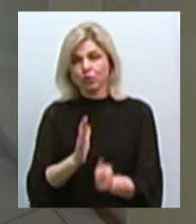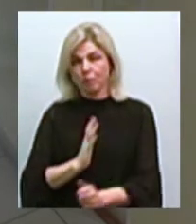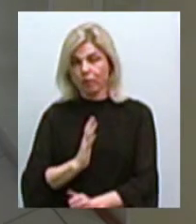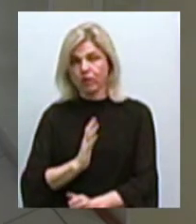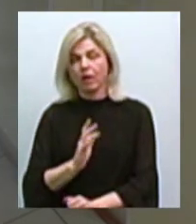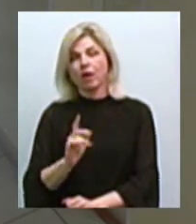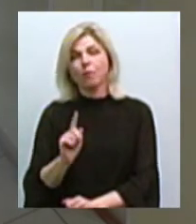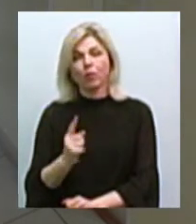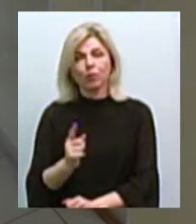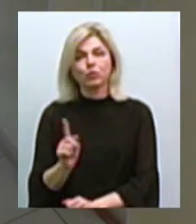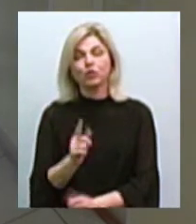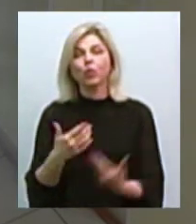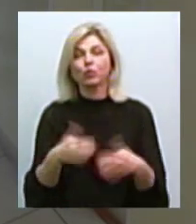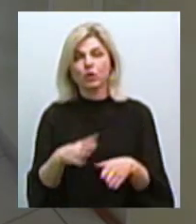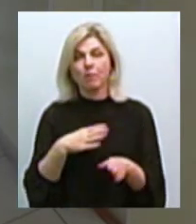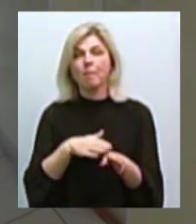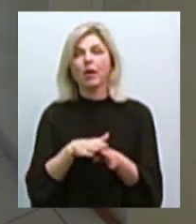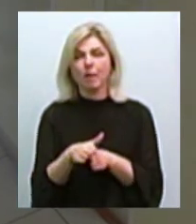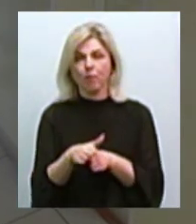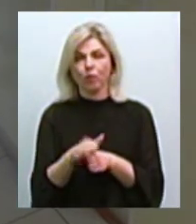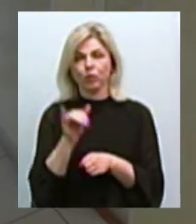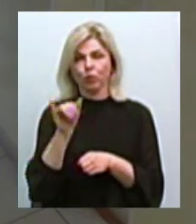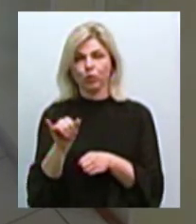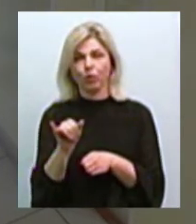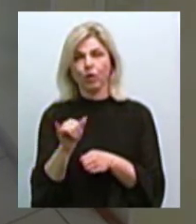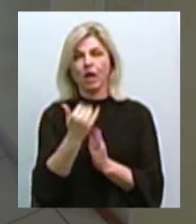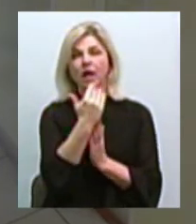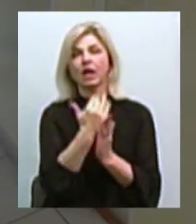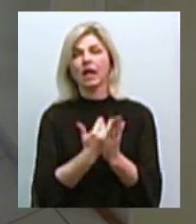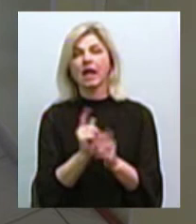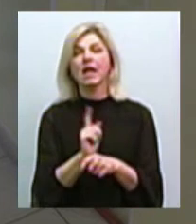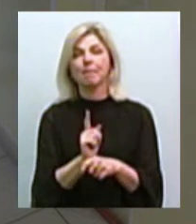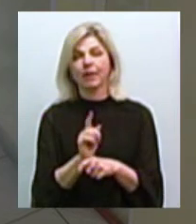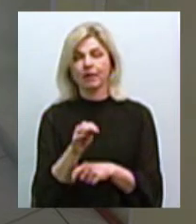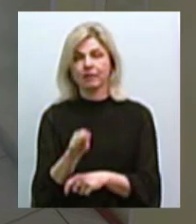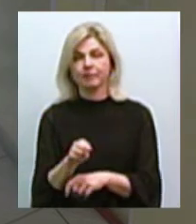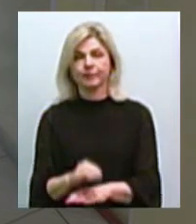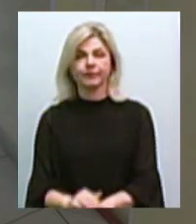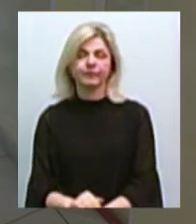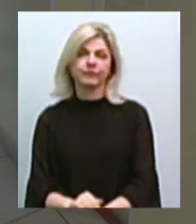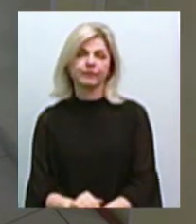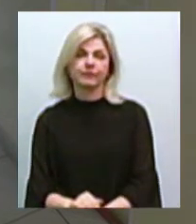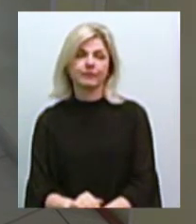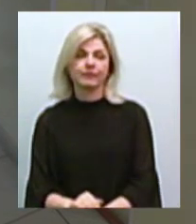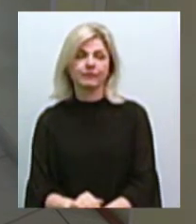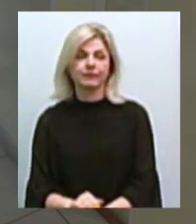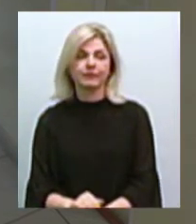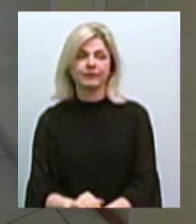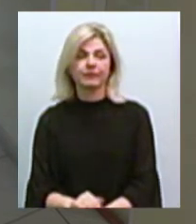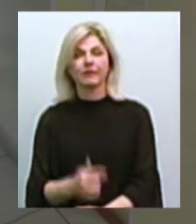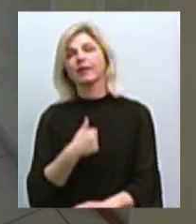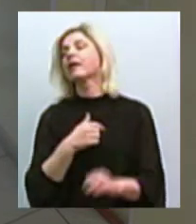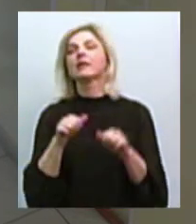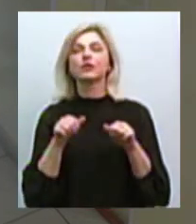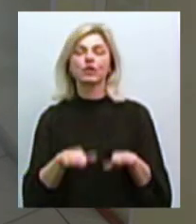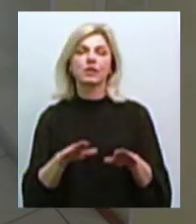вже був переповнений в нього ліміт. Тому я вирішила звернутися саме